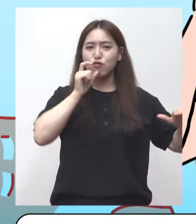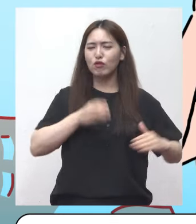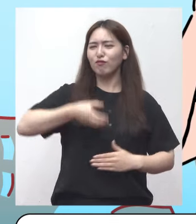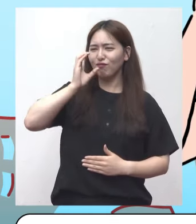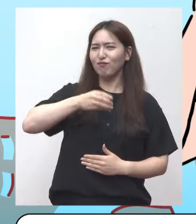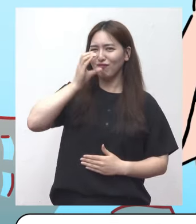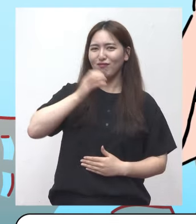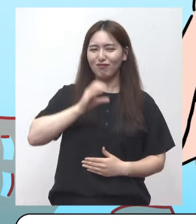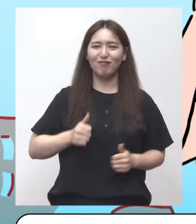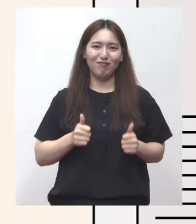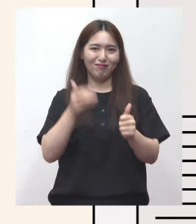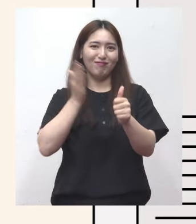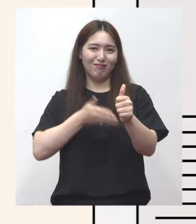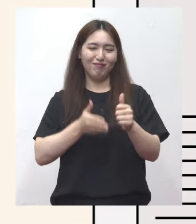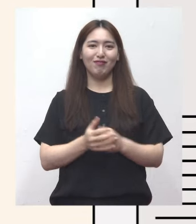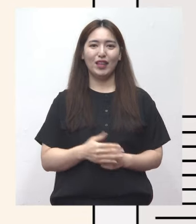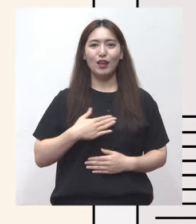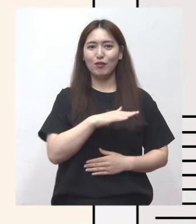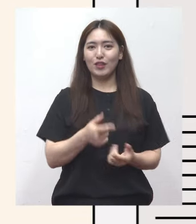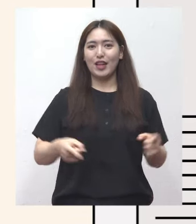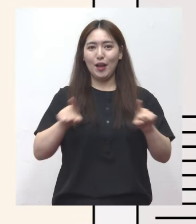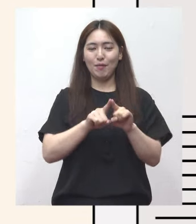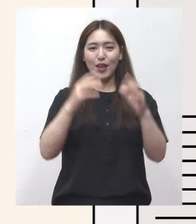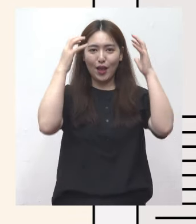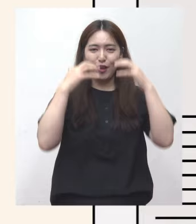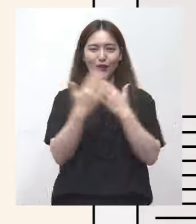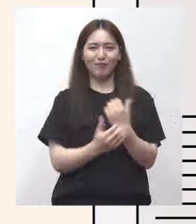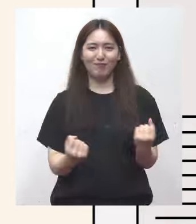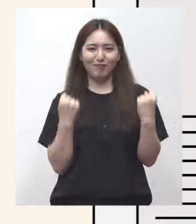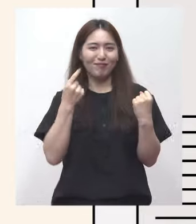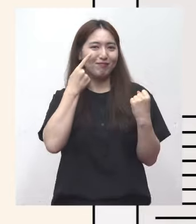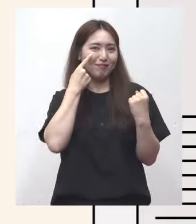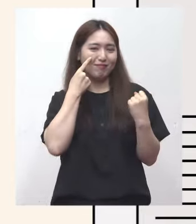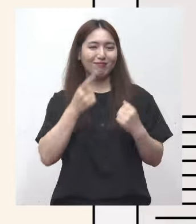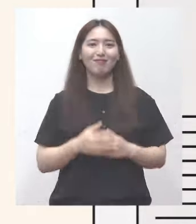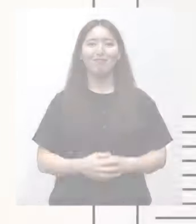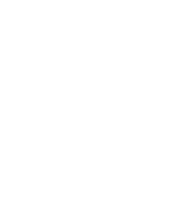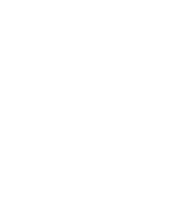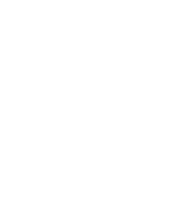잊지 마세요. 우리 함께 건강한 여름 보내봐요!